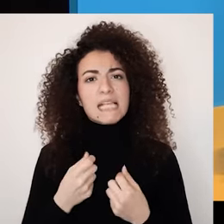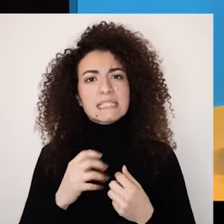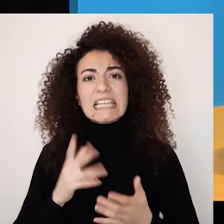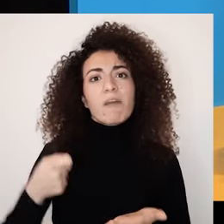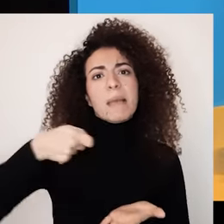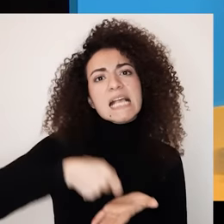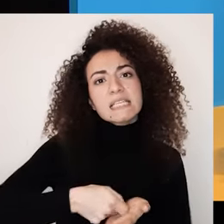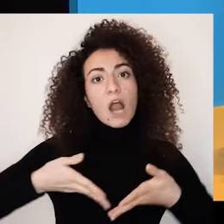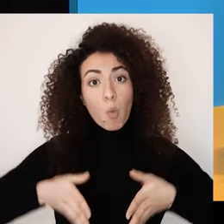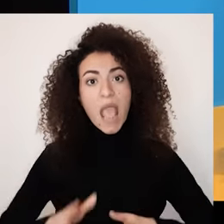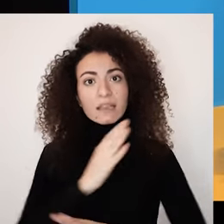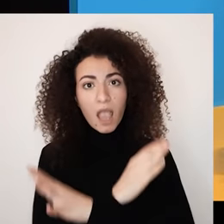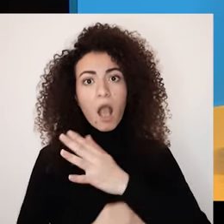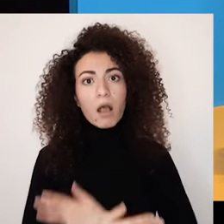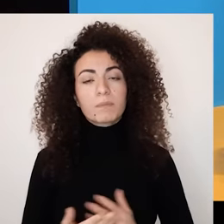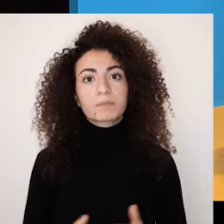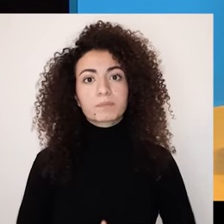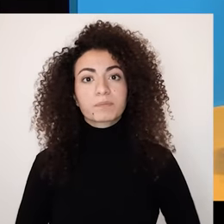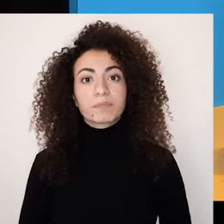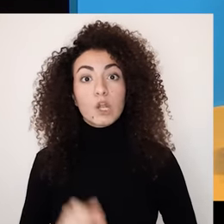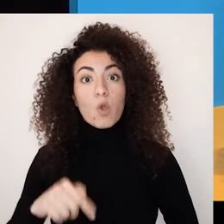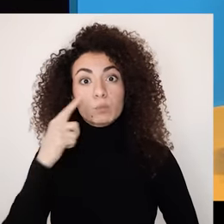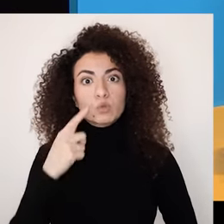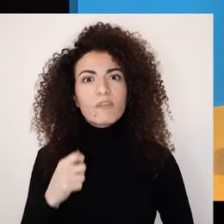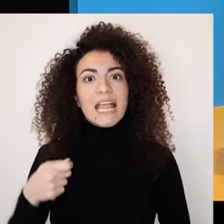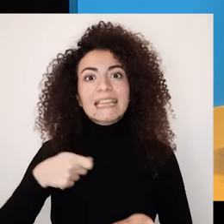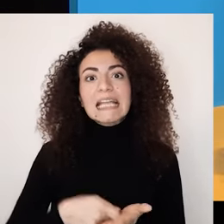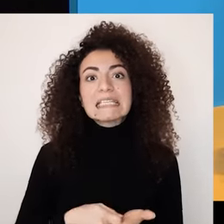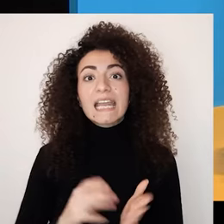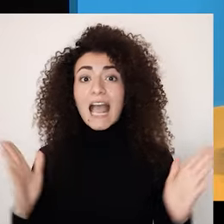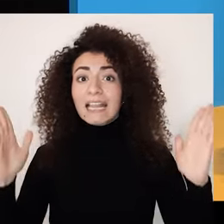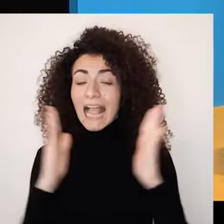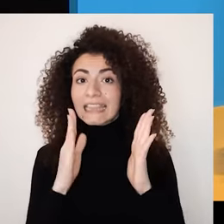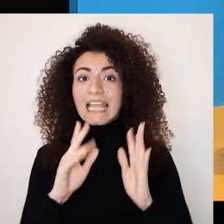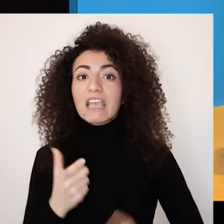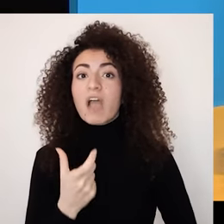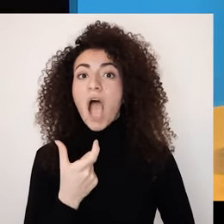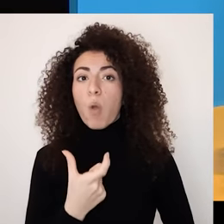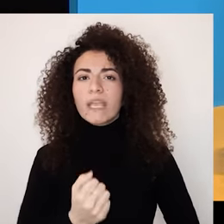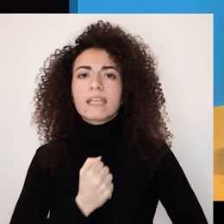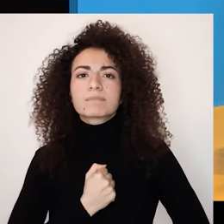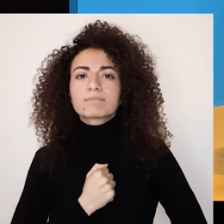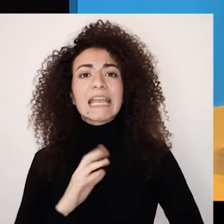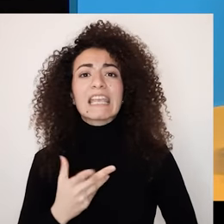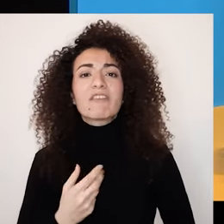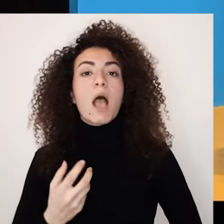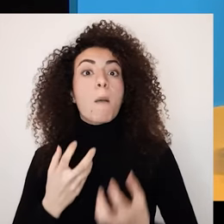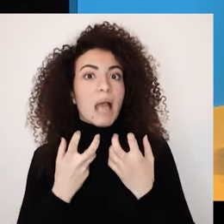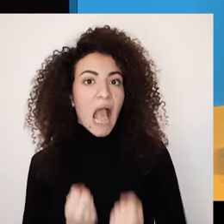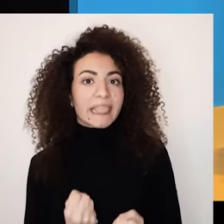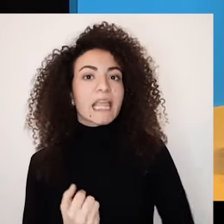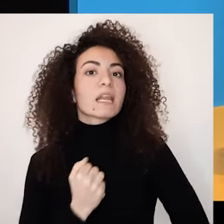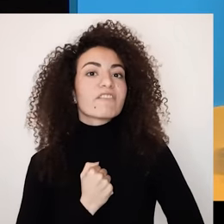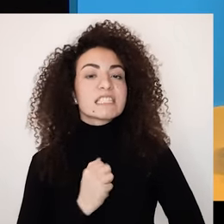ننطلق اليوم صد فكرة أوسع وهي تأثير التحديات اللي بتوجهيها لتكوين هويتك على تقدير الزات